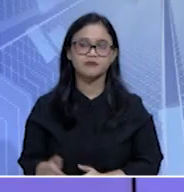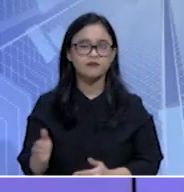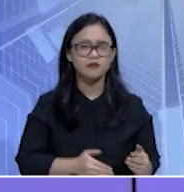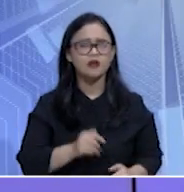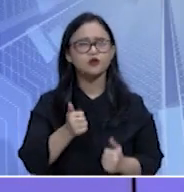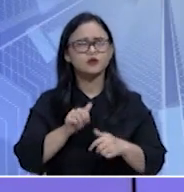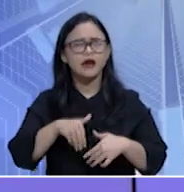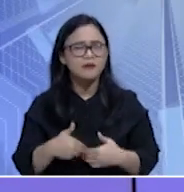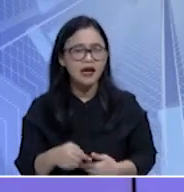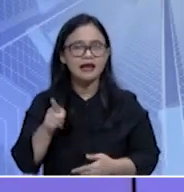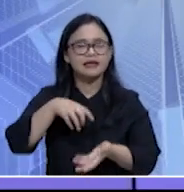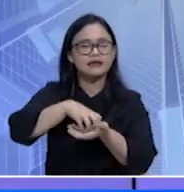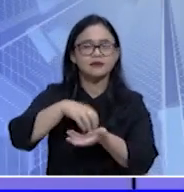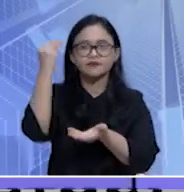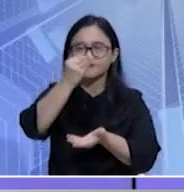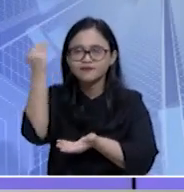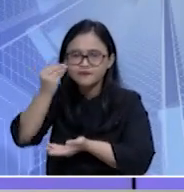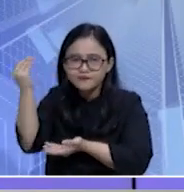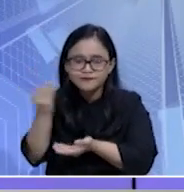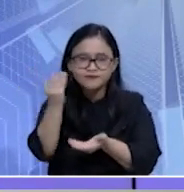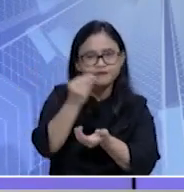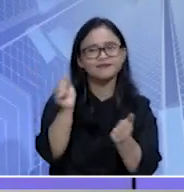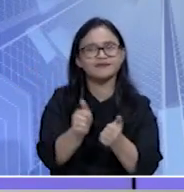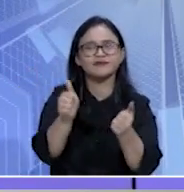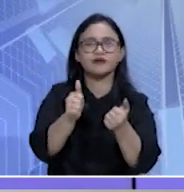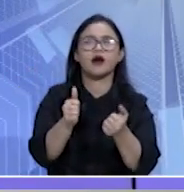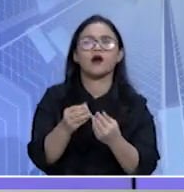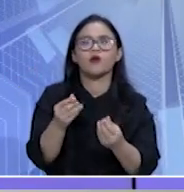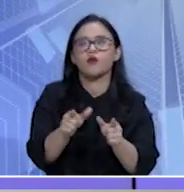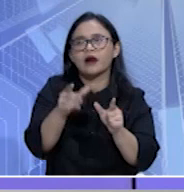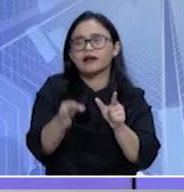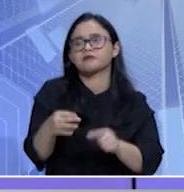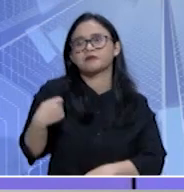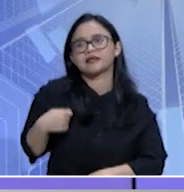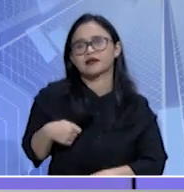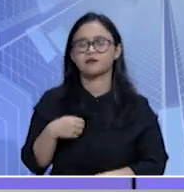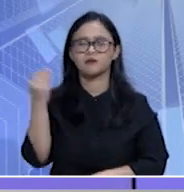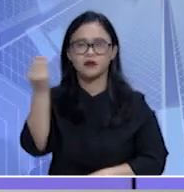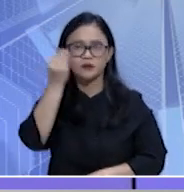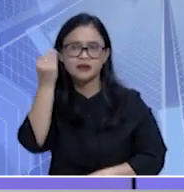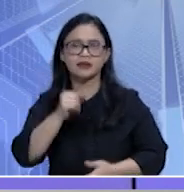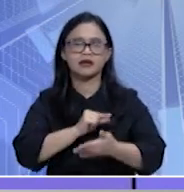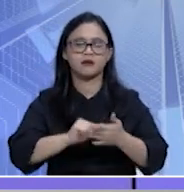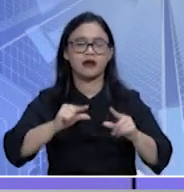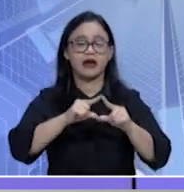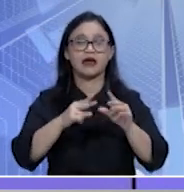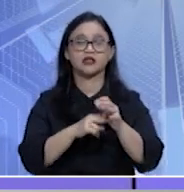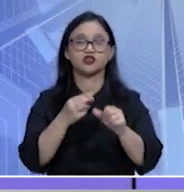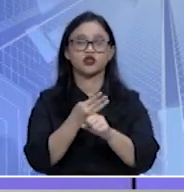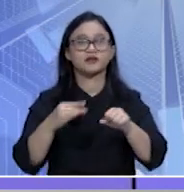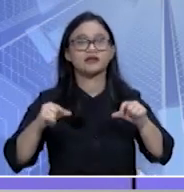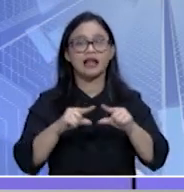Pemirsa untuk mendongkrak salah satu destinasi super prioritas, Wakil Menteri Pariwisata dan Ekonomi Kreatif, Angela Tanusudibyo,